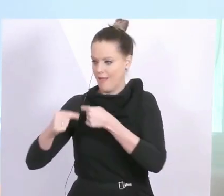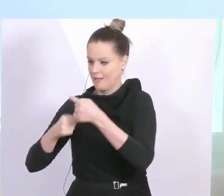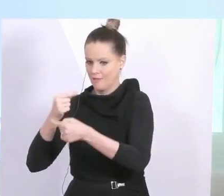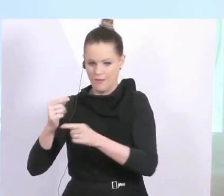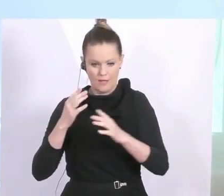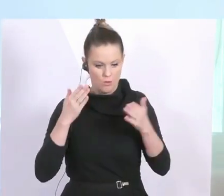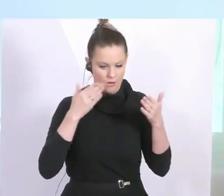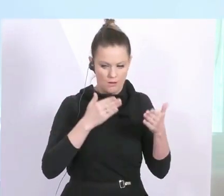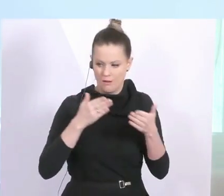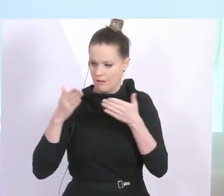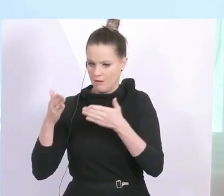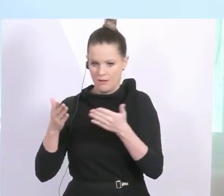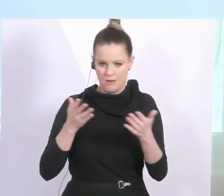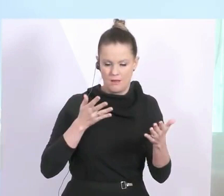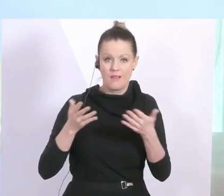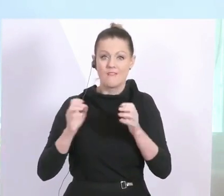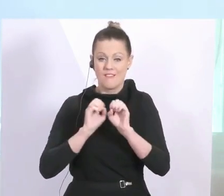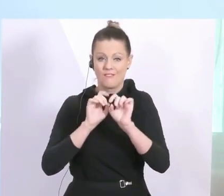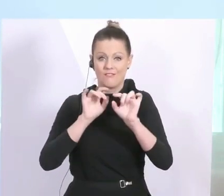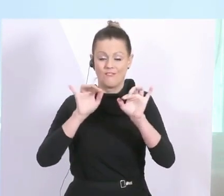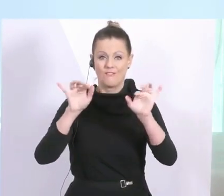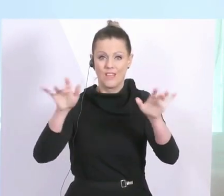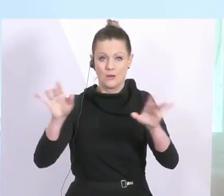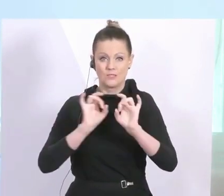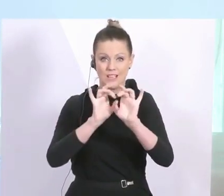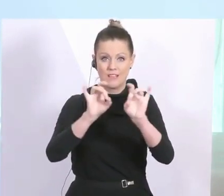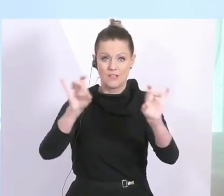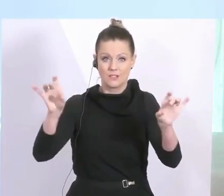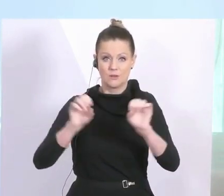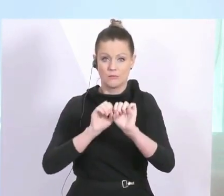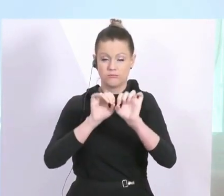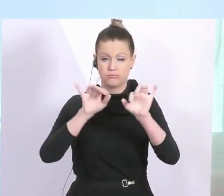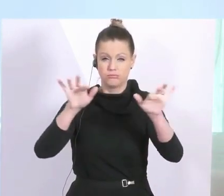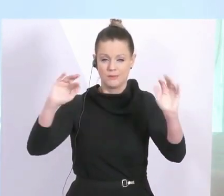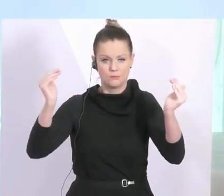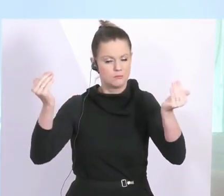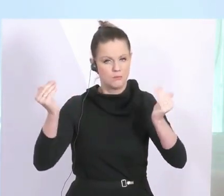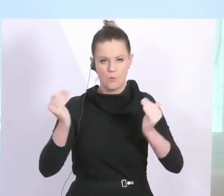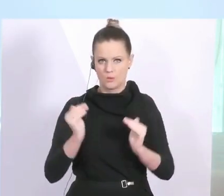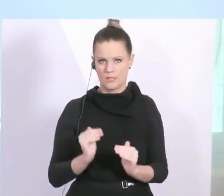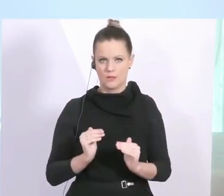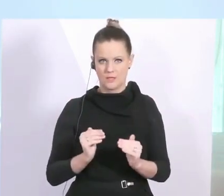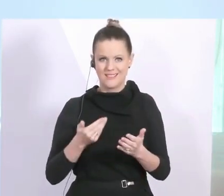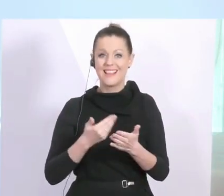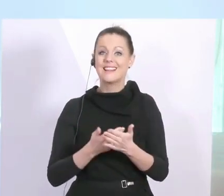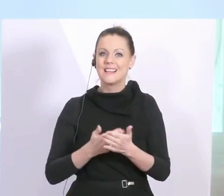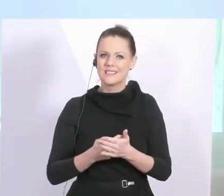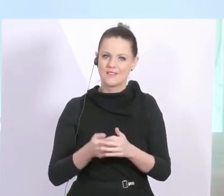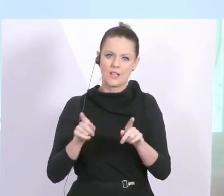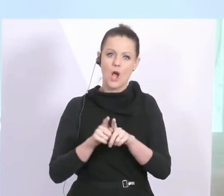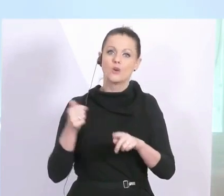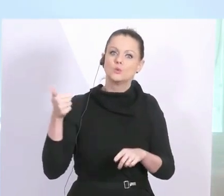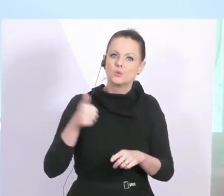Ausbreitungsgeschwindigkeit des Virus und der Infektionen noch deutlich runter. Deshalb auch die zusätzlichen